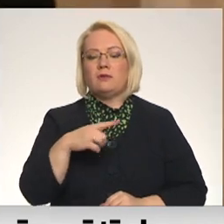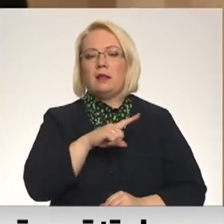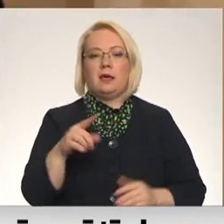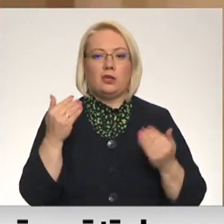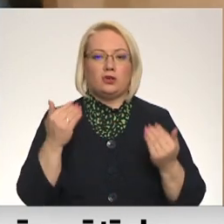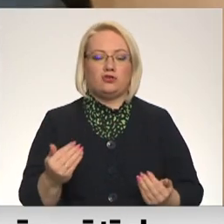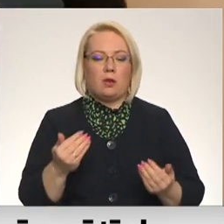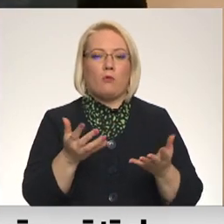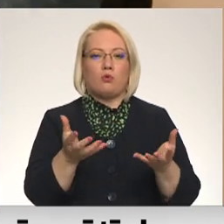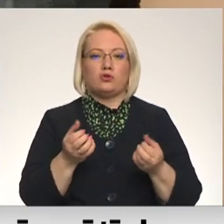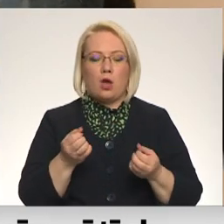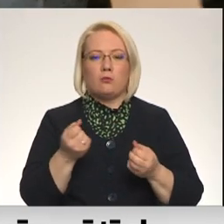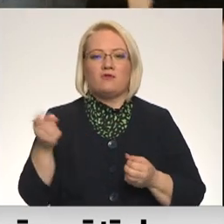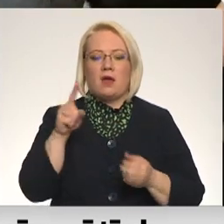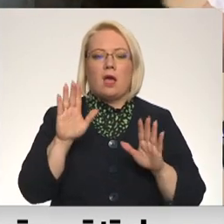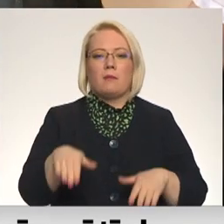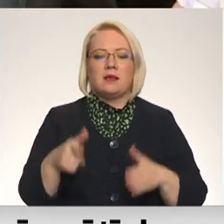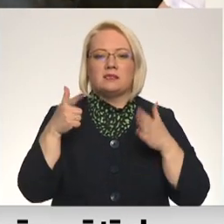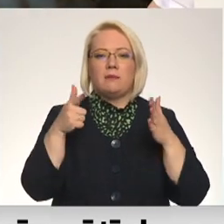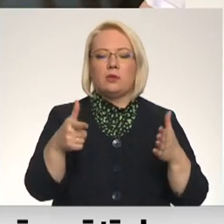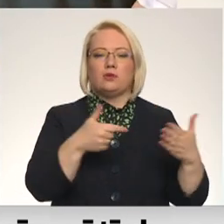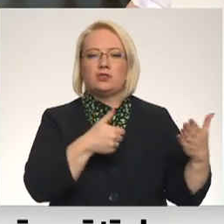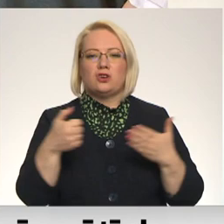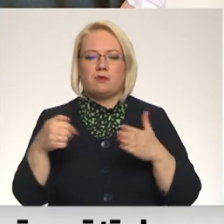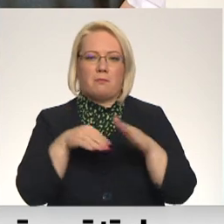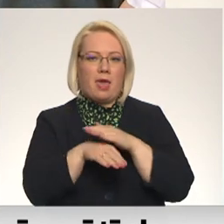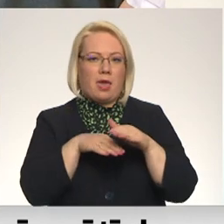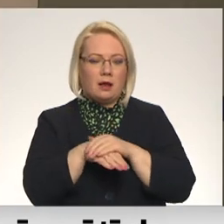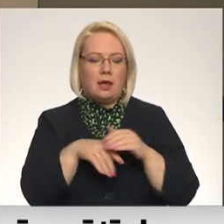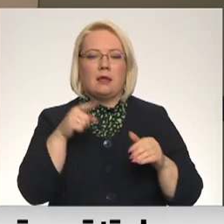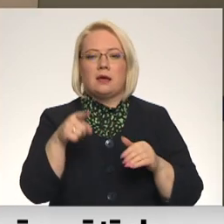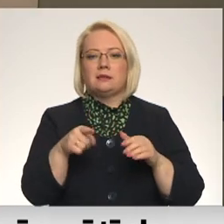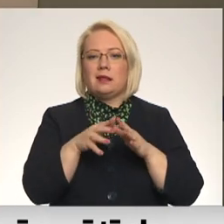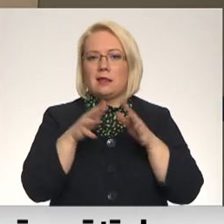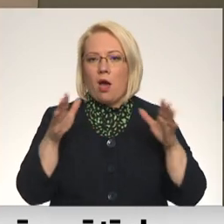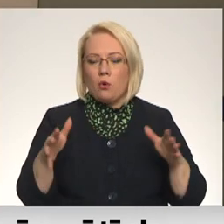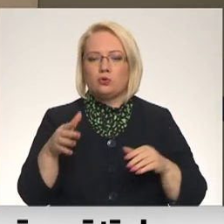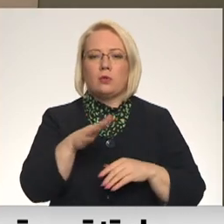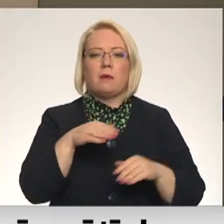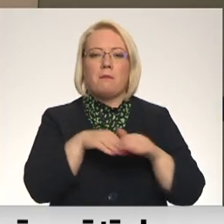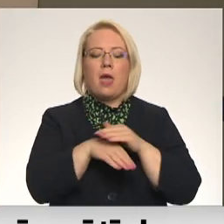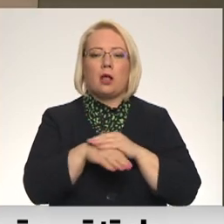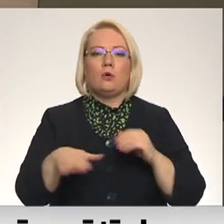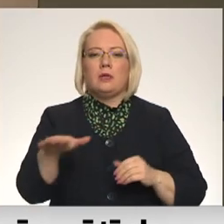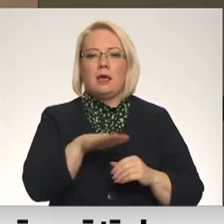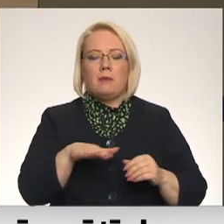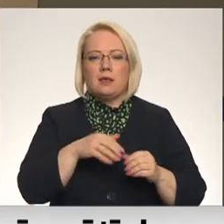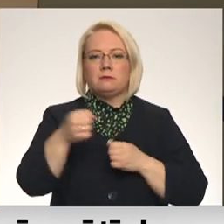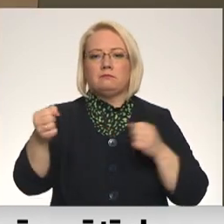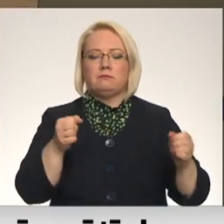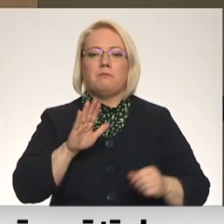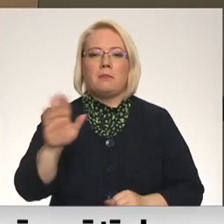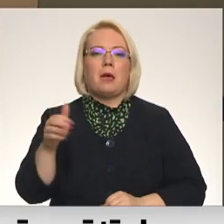uzņēmusi vairāk nekā 7600 bēgļus. Tas ir daudz, un tāpēc bēgļu ģimenes tagad izmitina arī pie